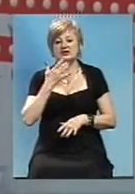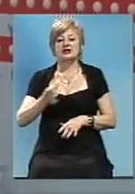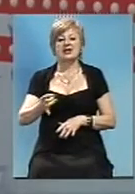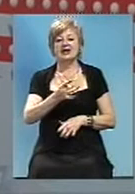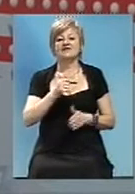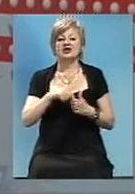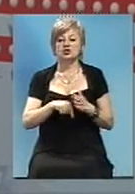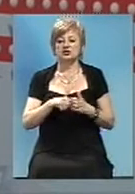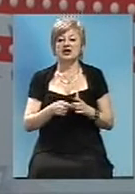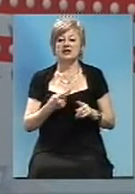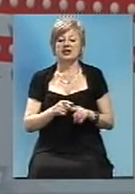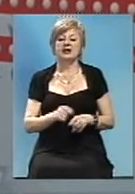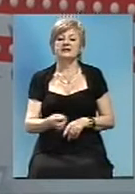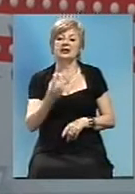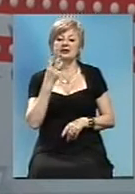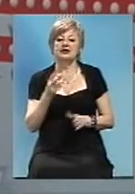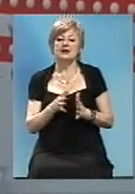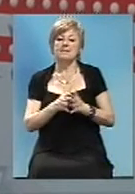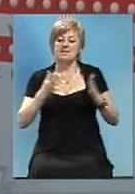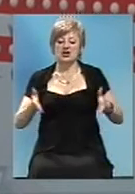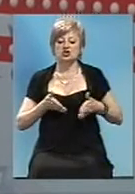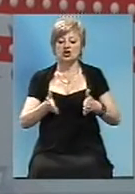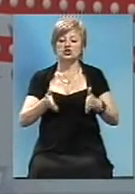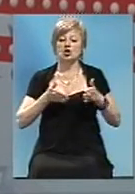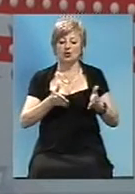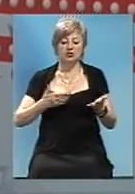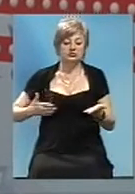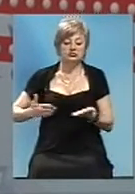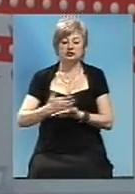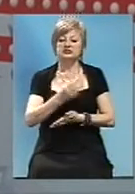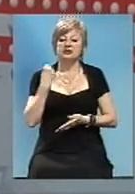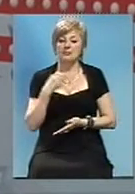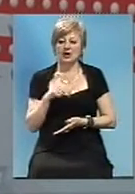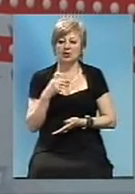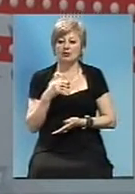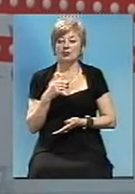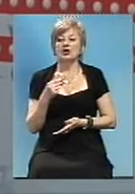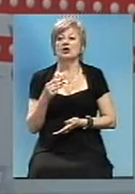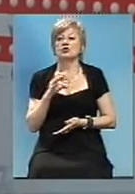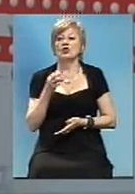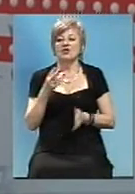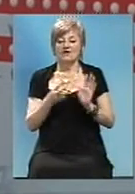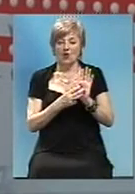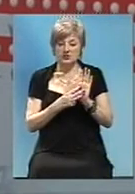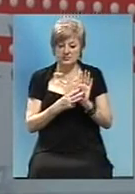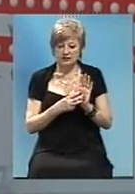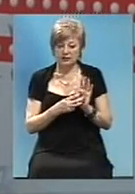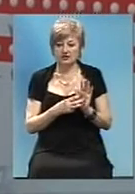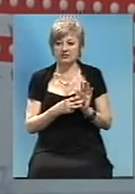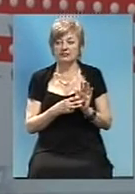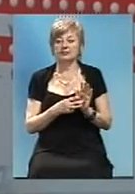значення це три великі дороги, які проходять через Запоріжжя, якщо я не помиляюся. Н-08, про яку ми говорили, це